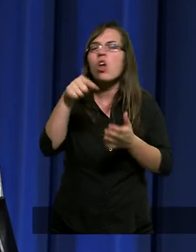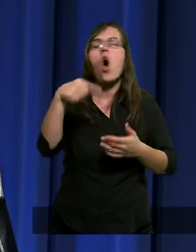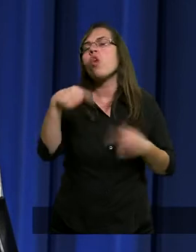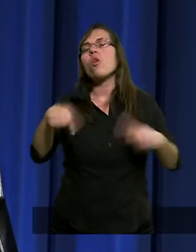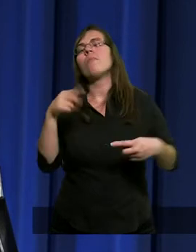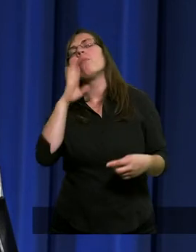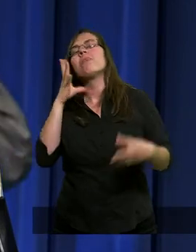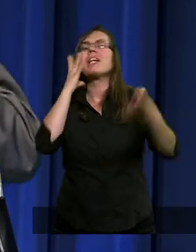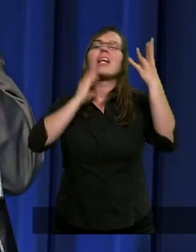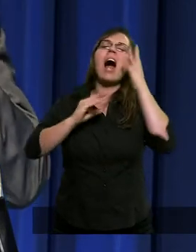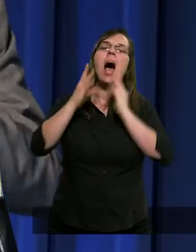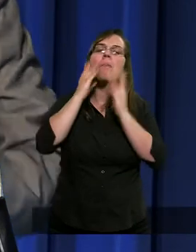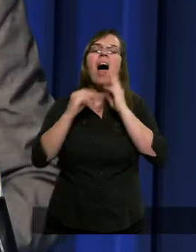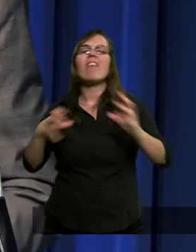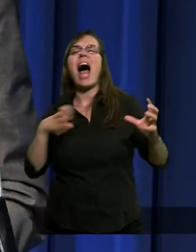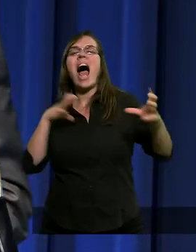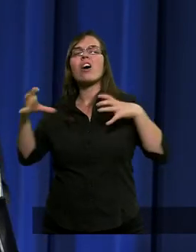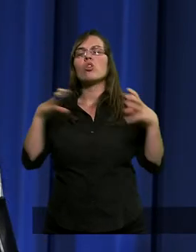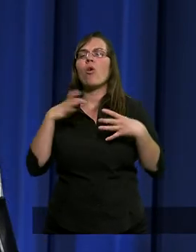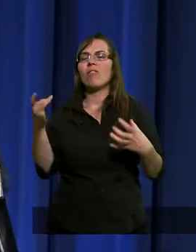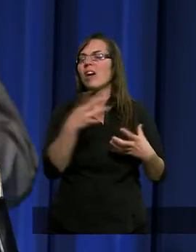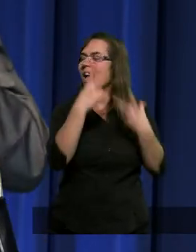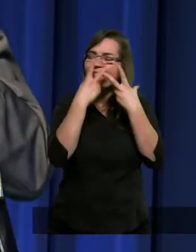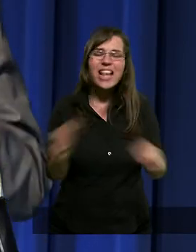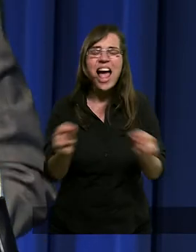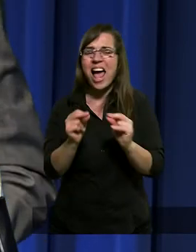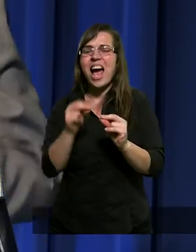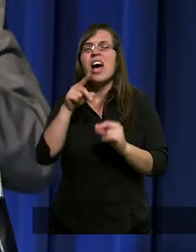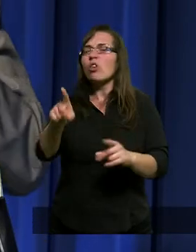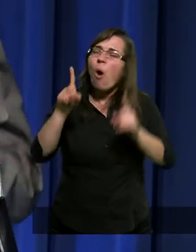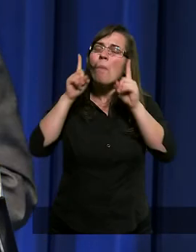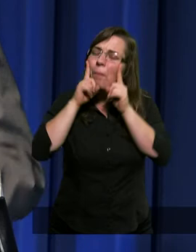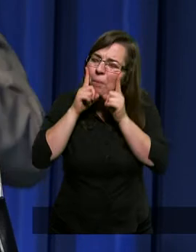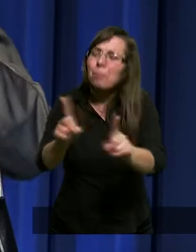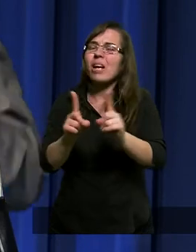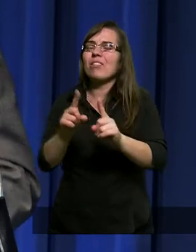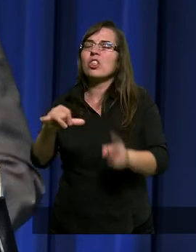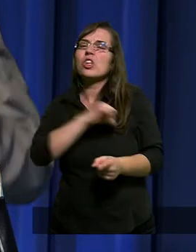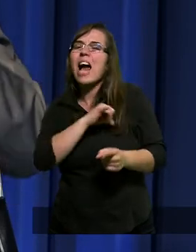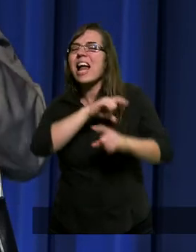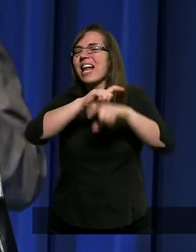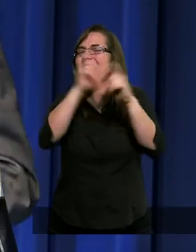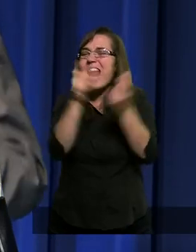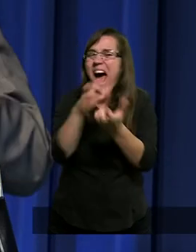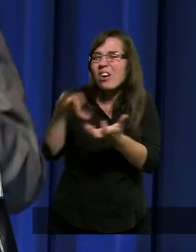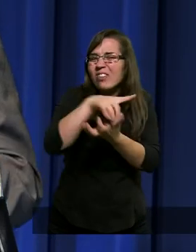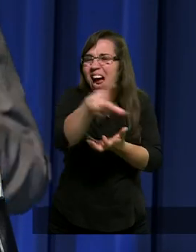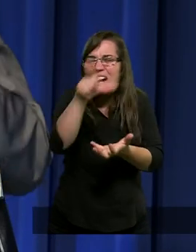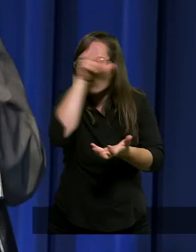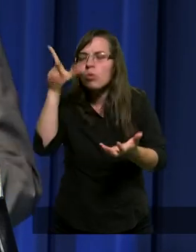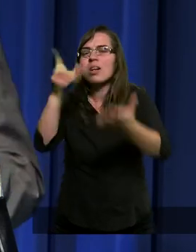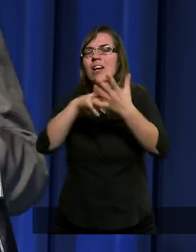była gra, to nie było aktorstwo. To było rzeczywiście grzechy całego świata włożone